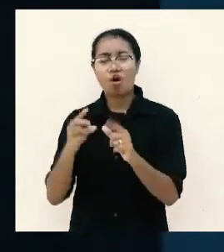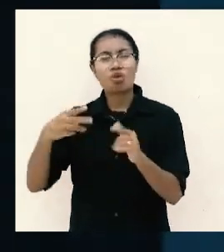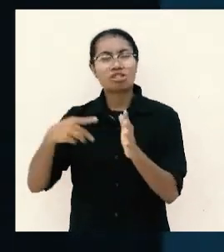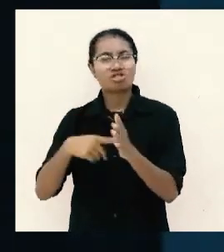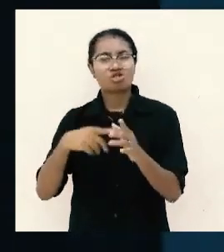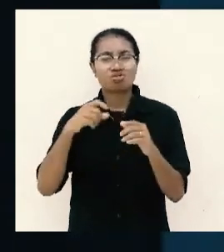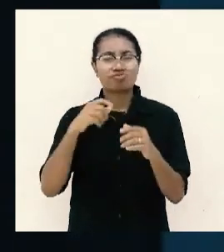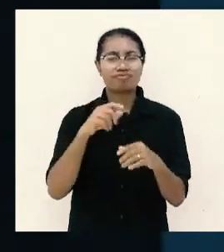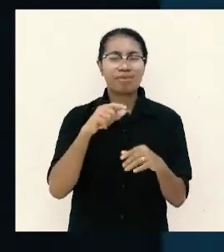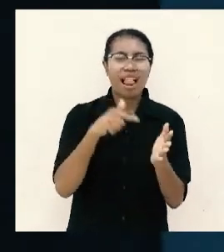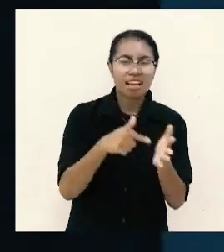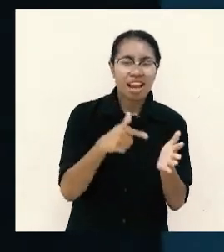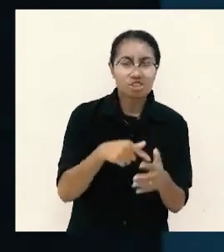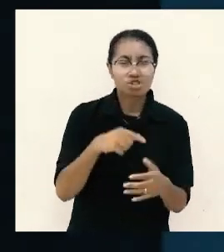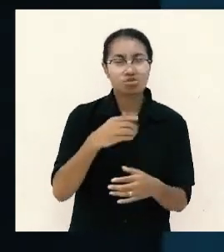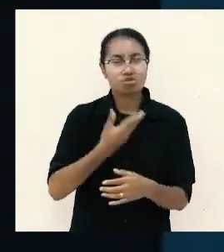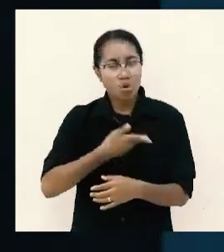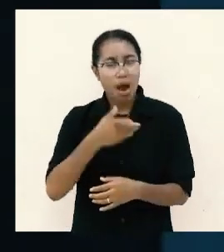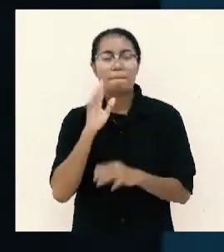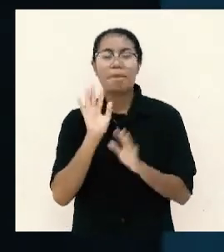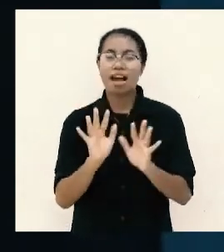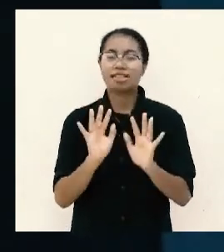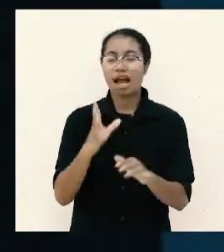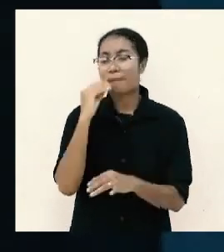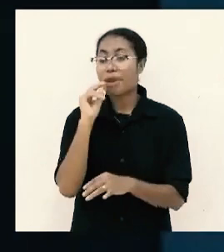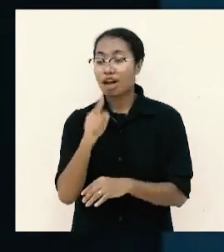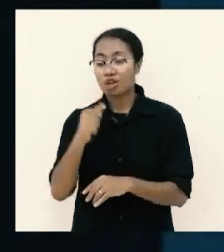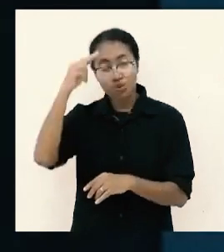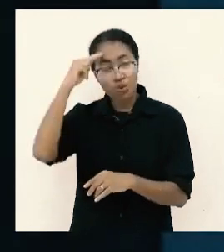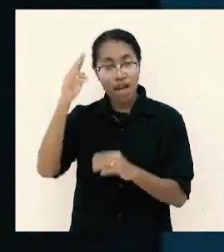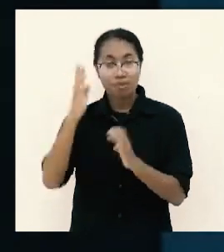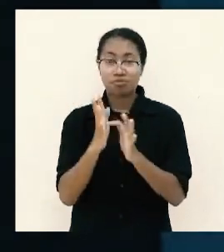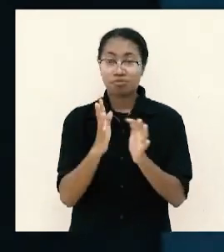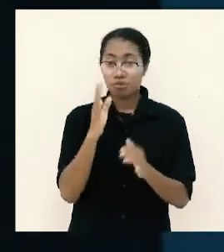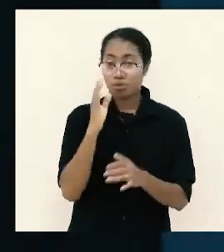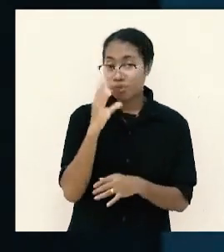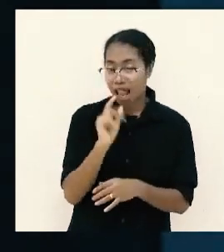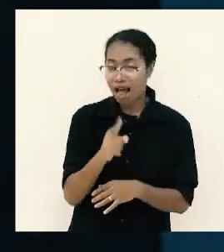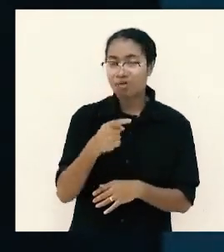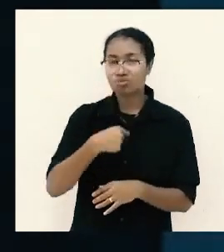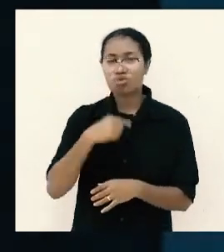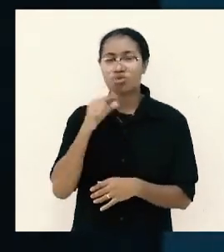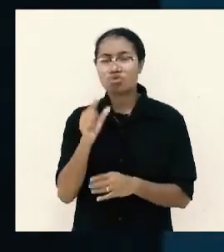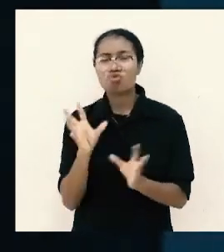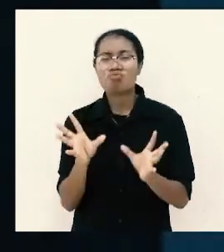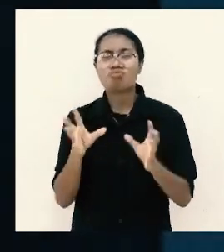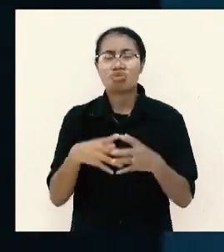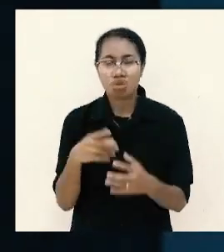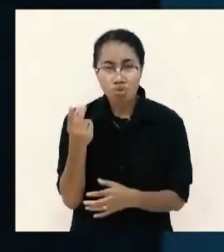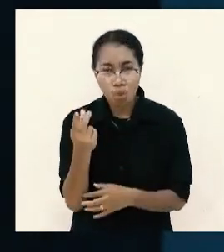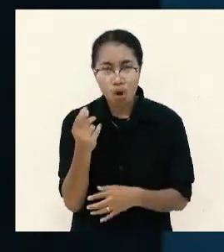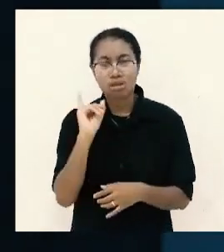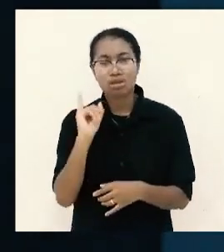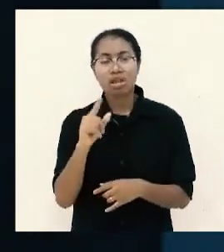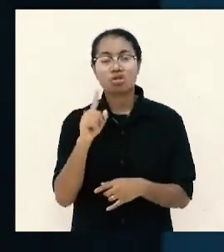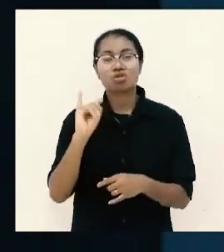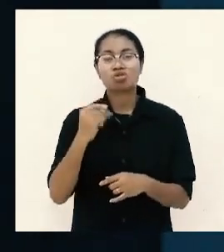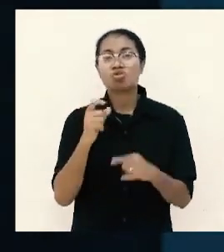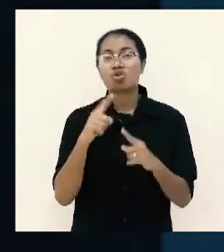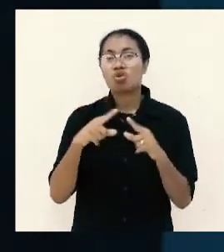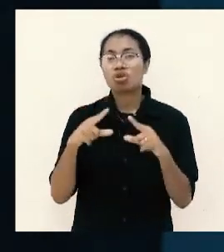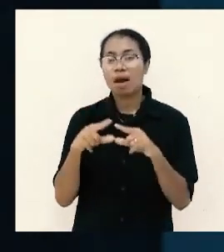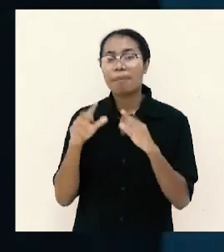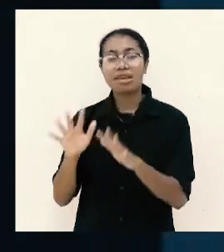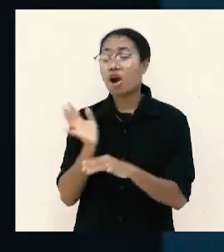satu hari dia mengumumkan bahwa Tuhan bicara kepada saya harus kumpul duit sekian juta dolar kalau tidak